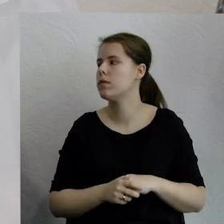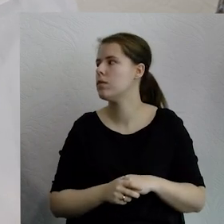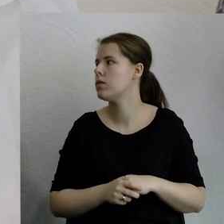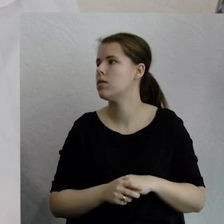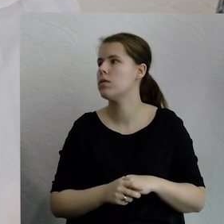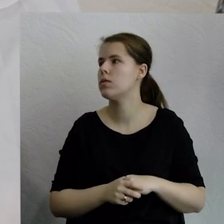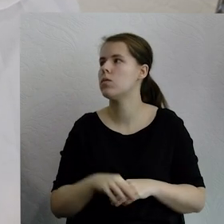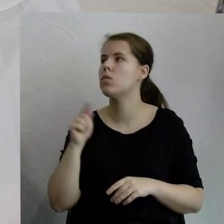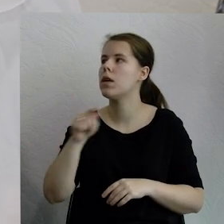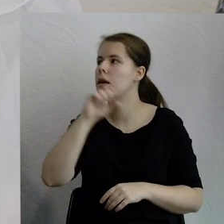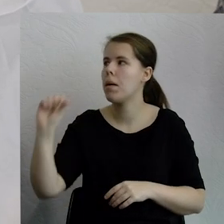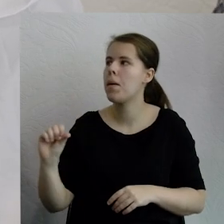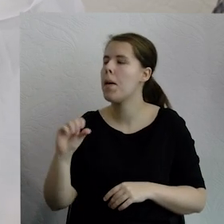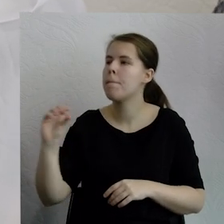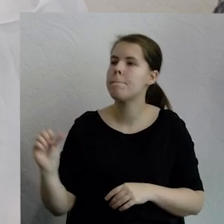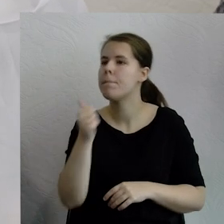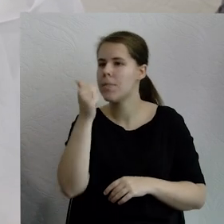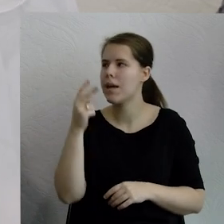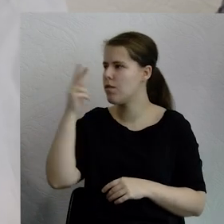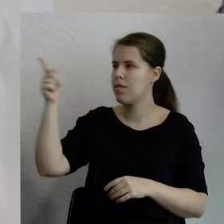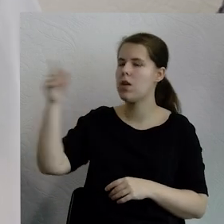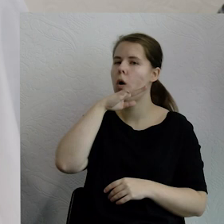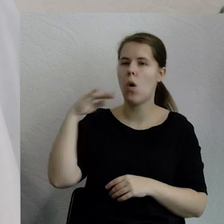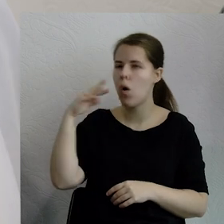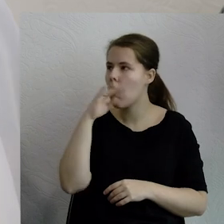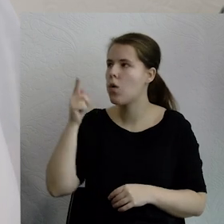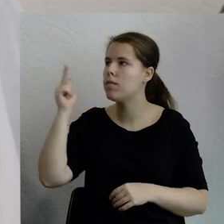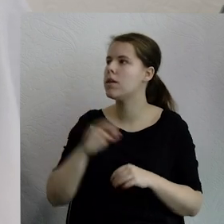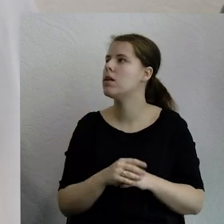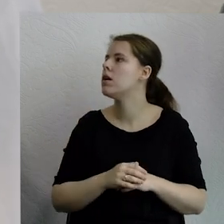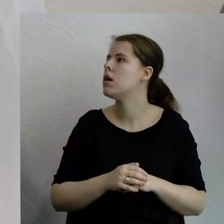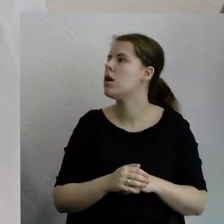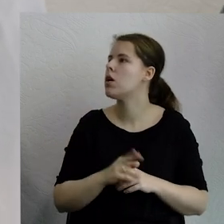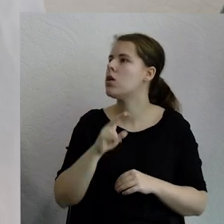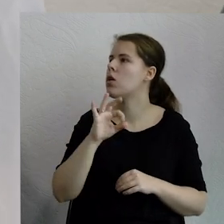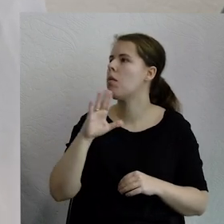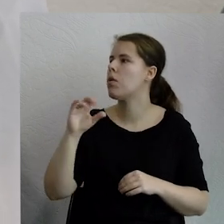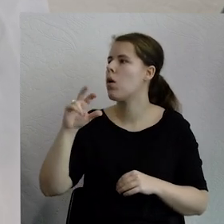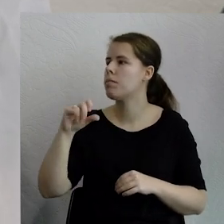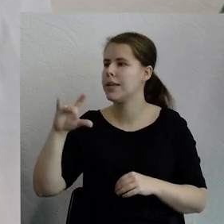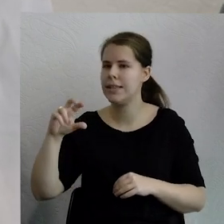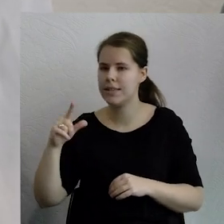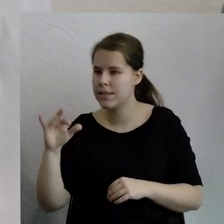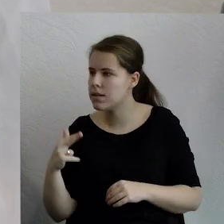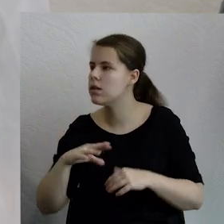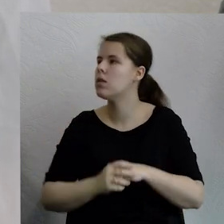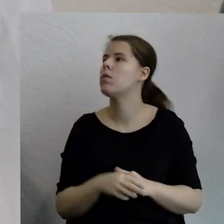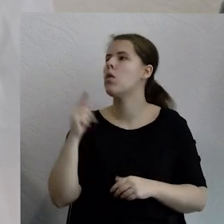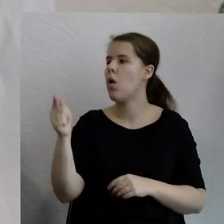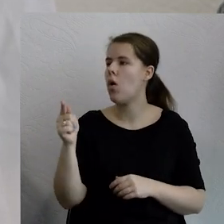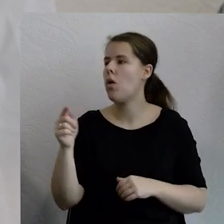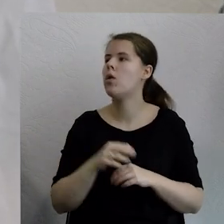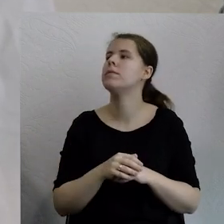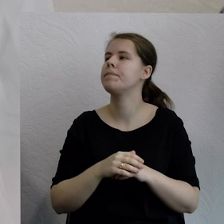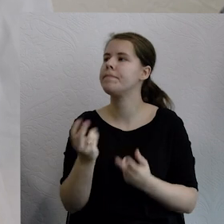ode mnie, od przodu sali, ten kolorowy. To jest Rob Hopkins, twórca podcastu From